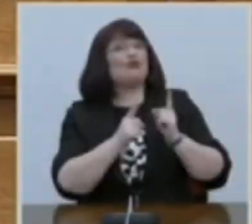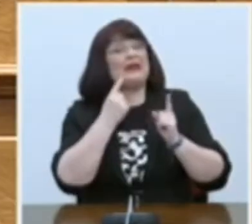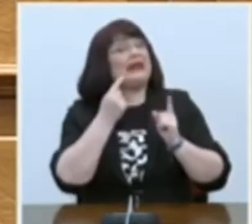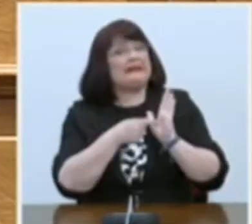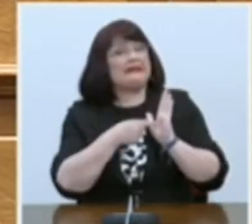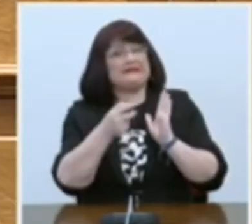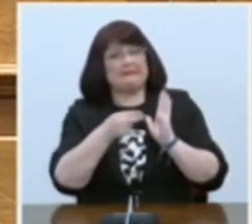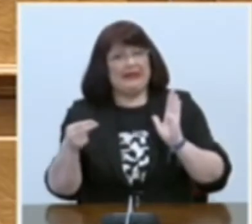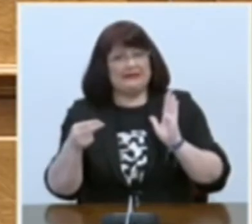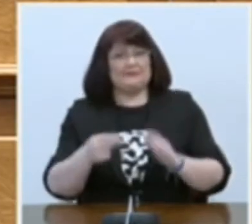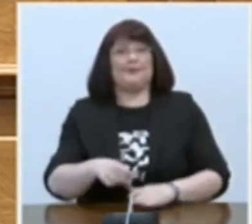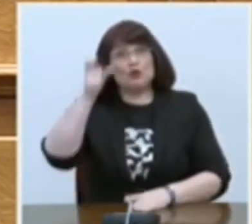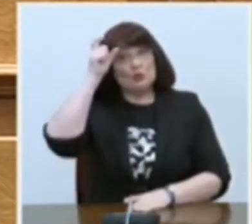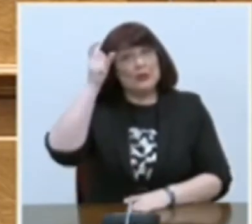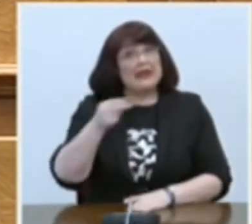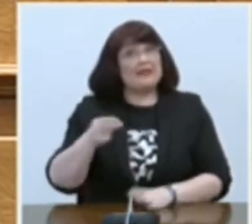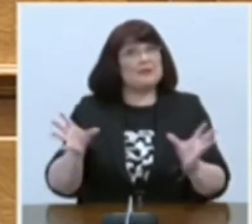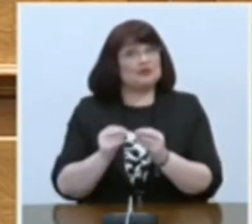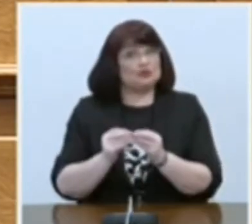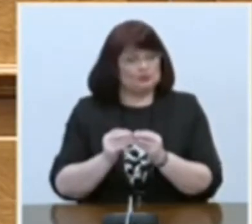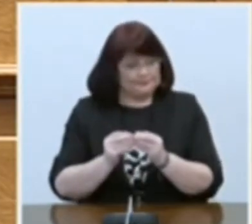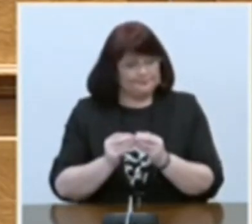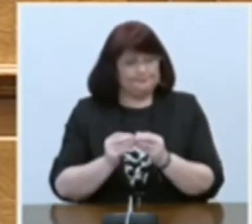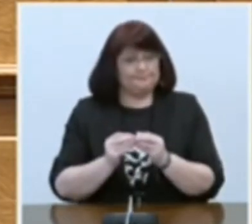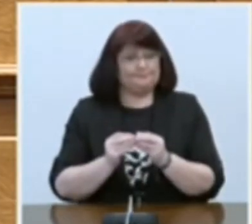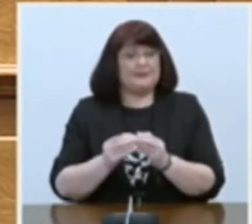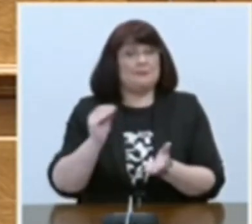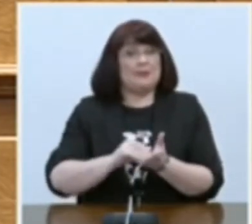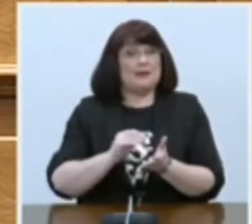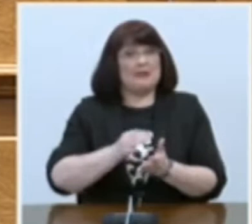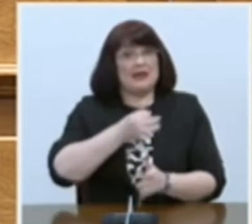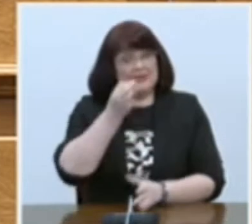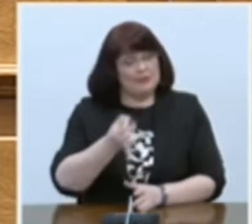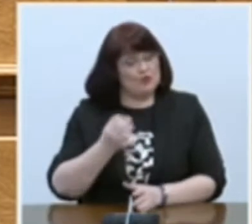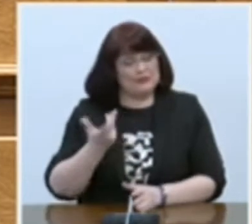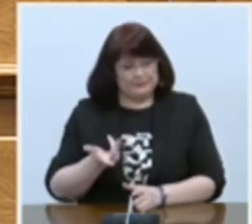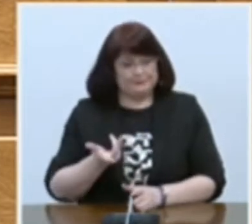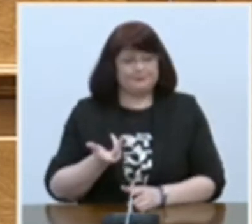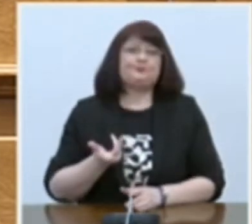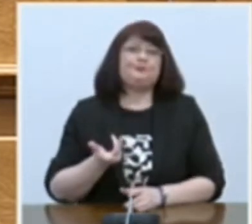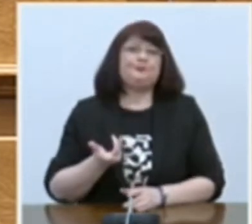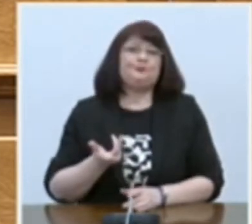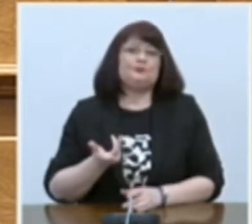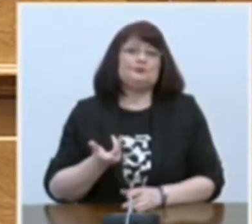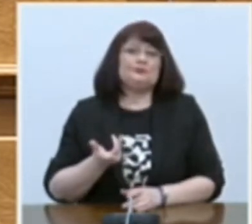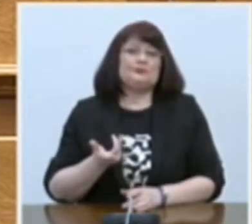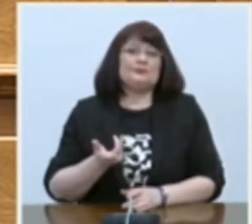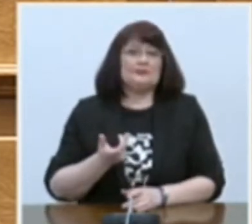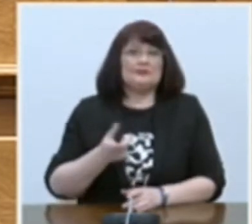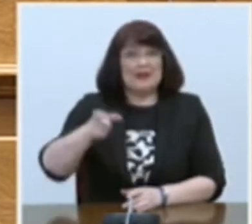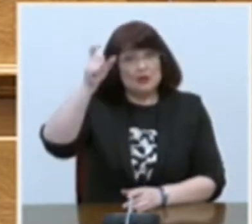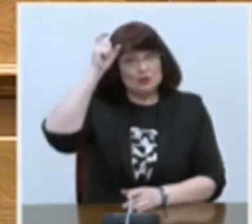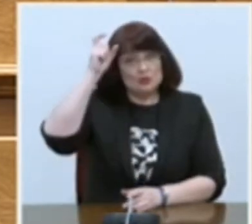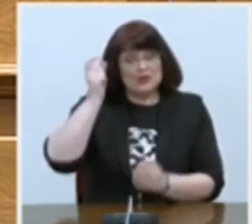Πρώτη αφορά την Τουρκία, με την οποία θα επαναλάβω για ακόμα μια φορά ότι είμαστε ανοιχτοί σε θετικές